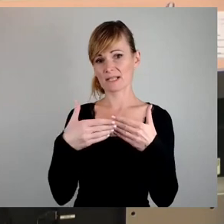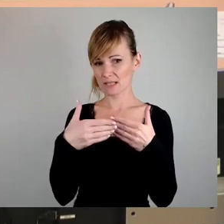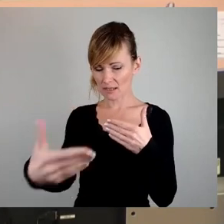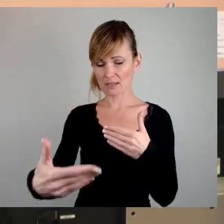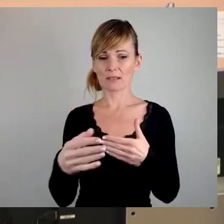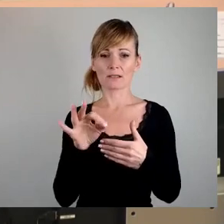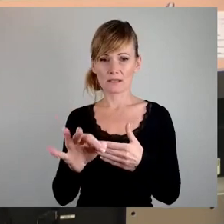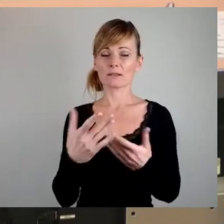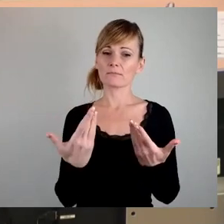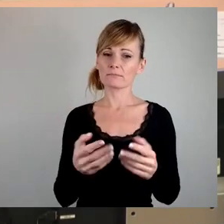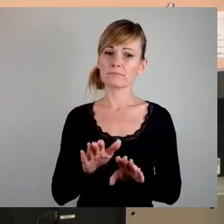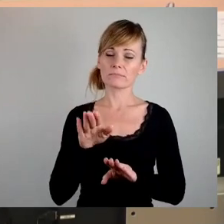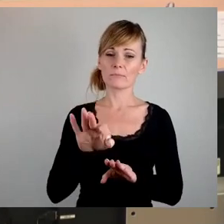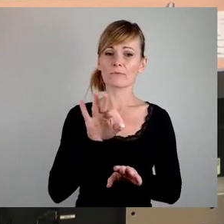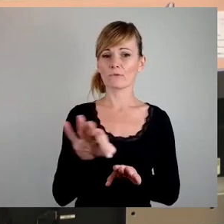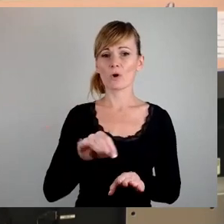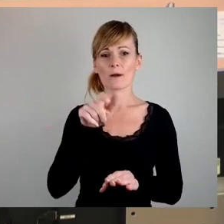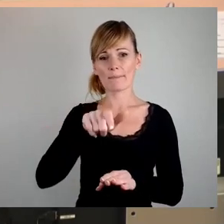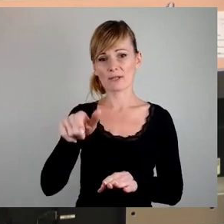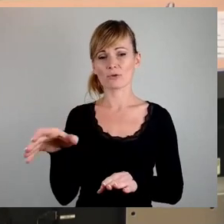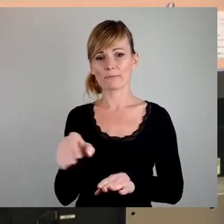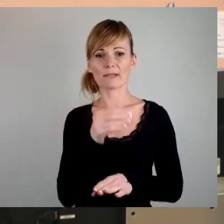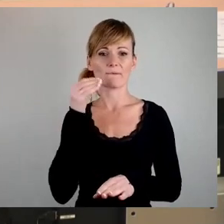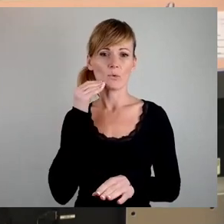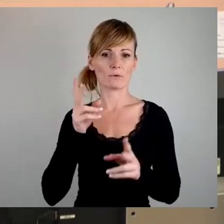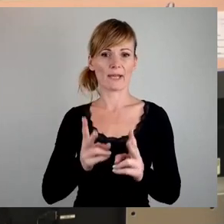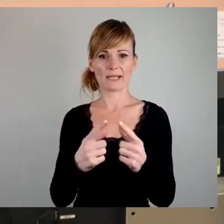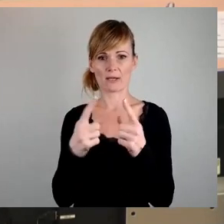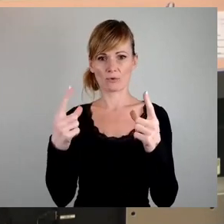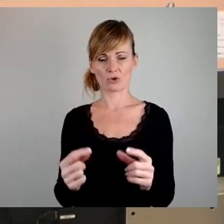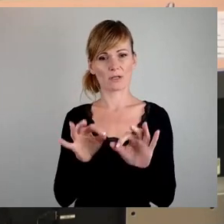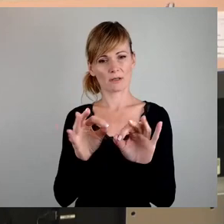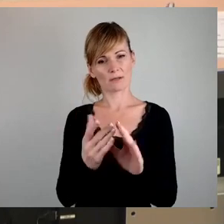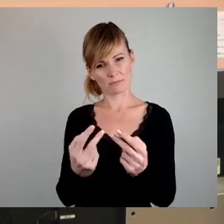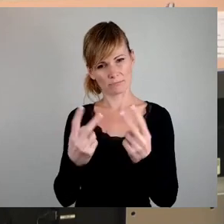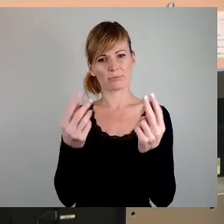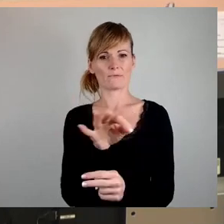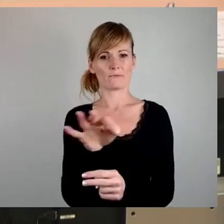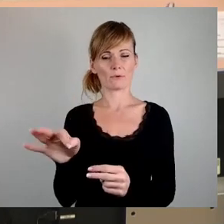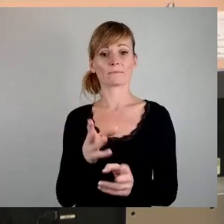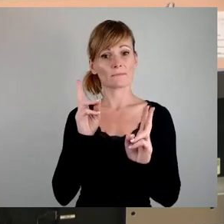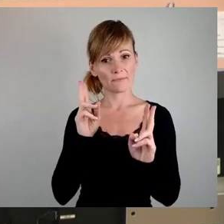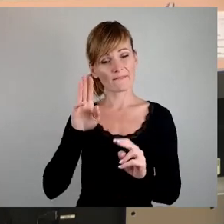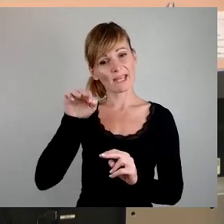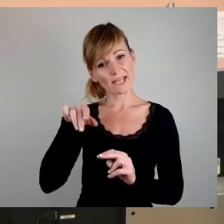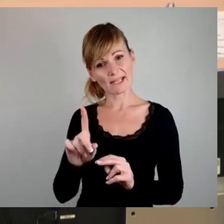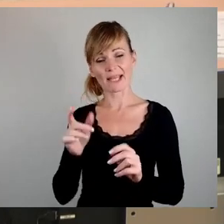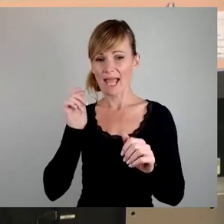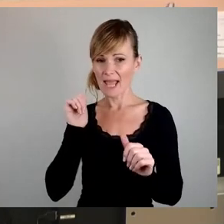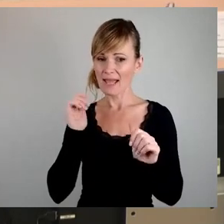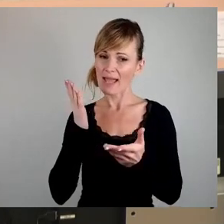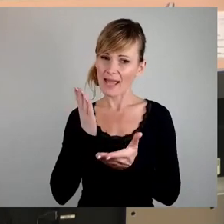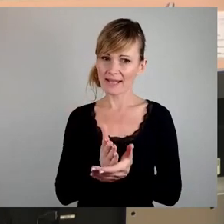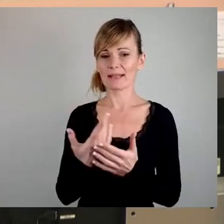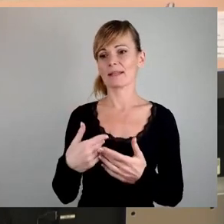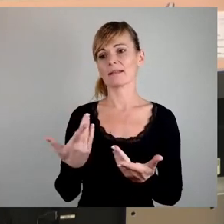Wohnberechtigungsschein machen. Zudem, endlich erreicht die WED eine tragfähige Größe. Denn das, was sie